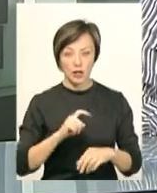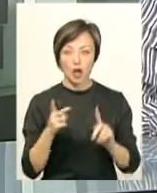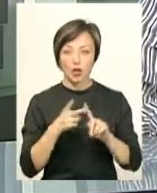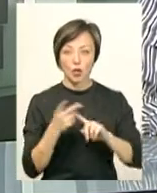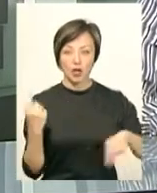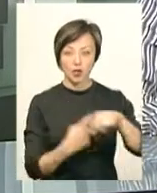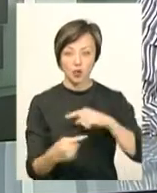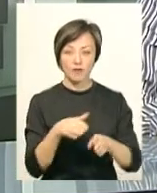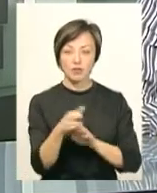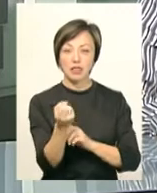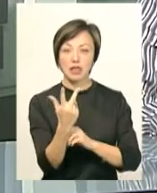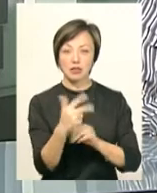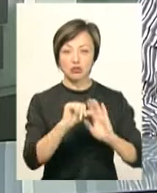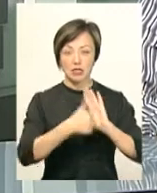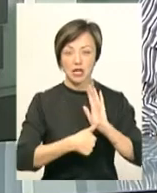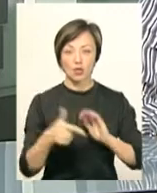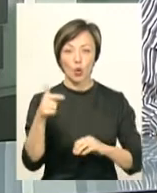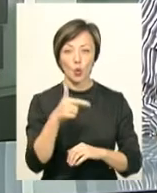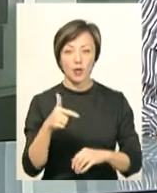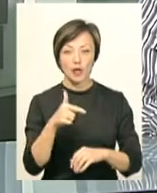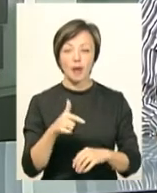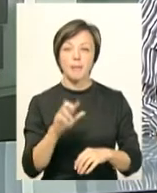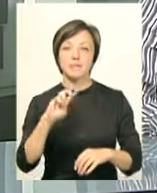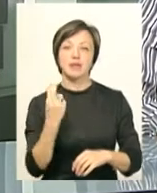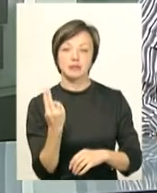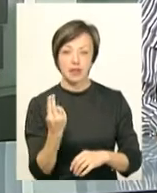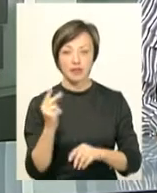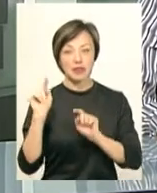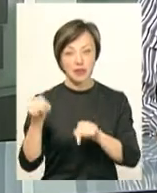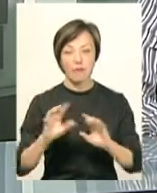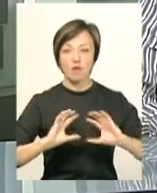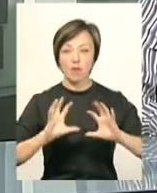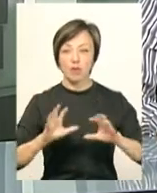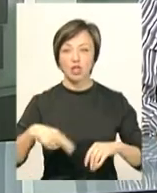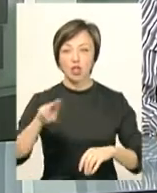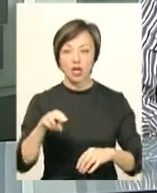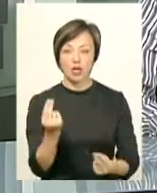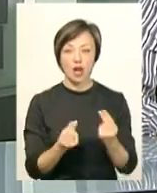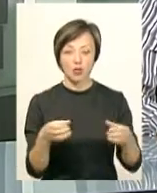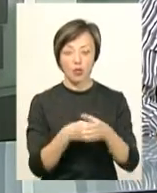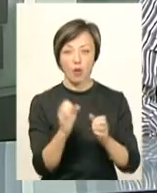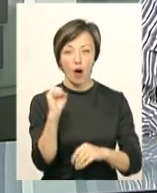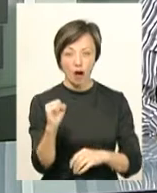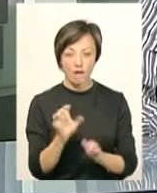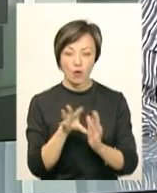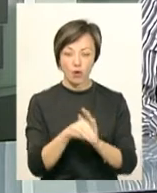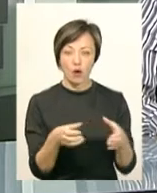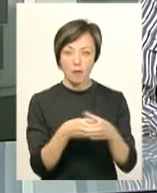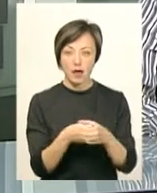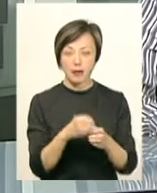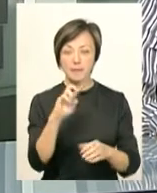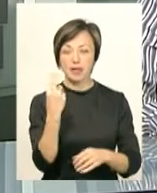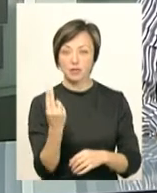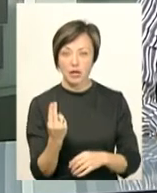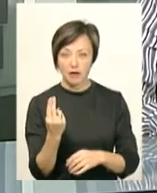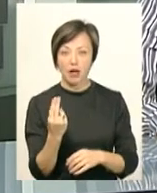Другий тур відбудеться 13-16 грудня в «Білій церкві». Там волейболістки з Деражні гратимуть з групою «А», в яку входять команди «Білої